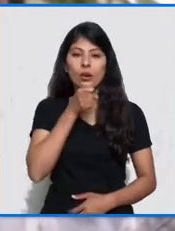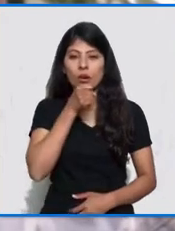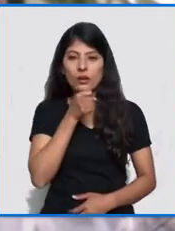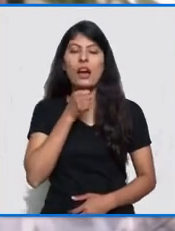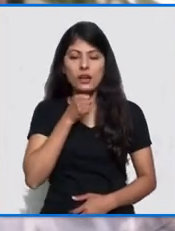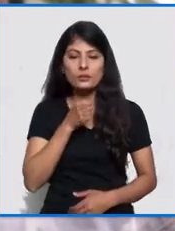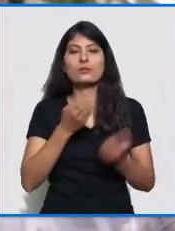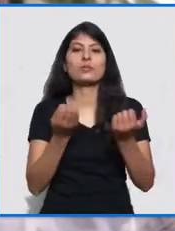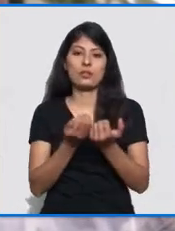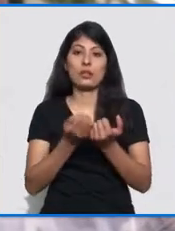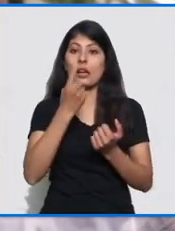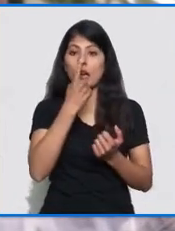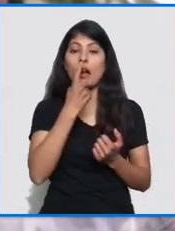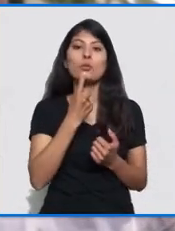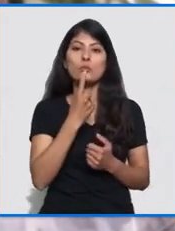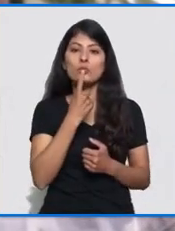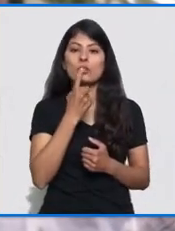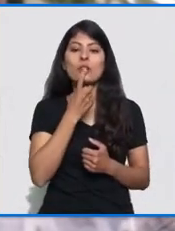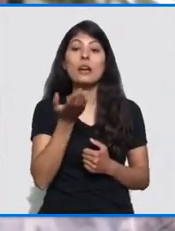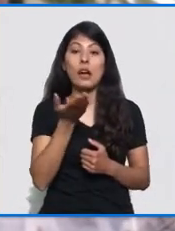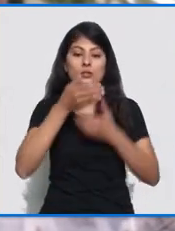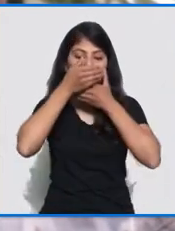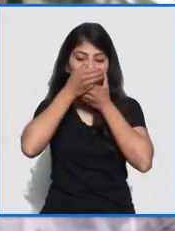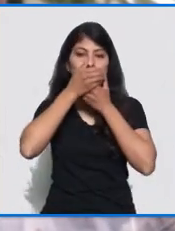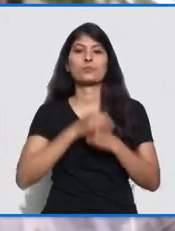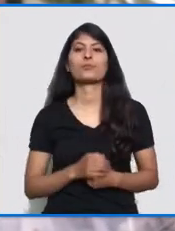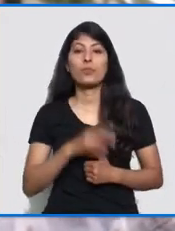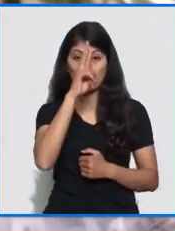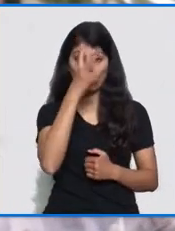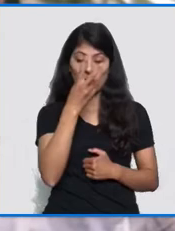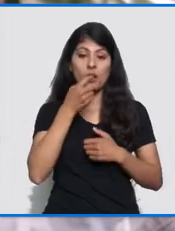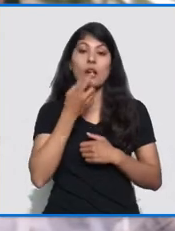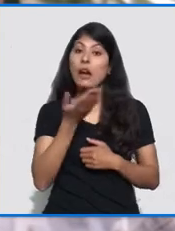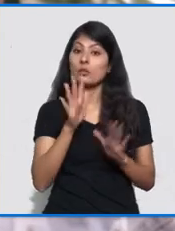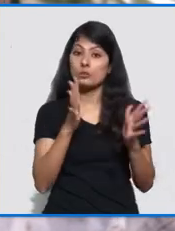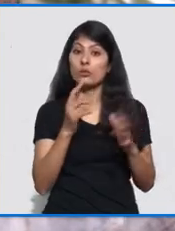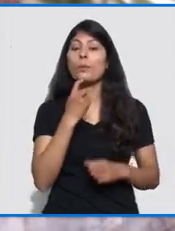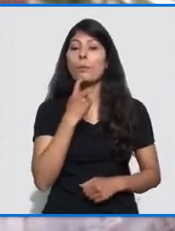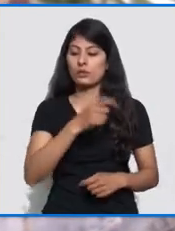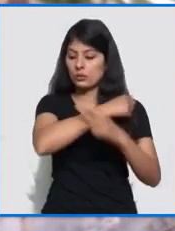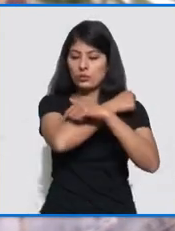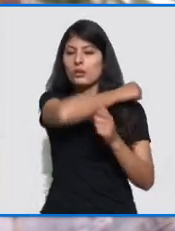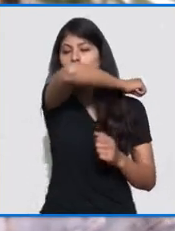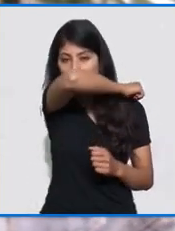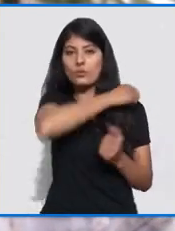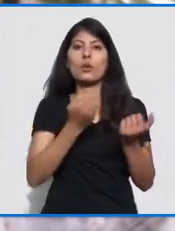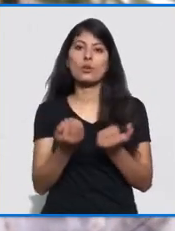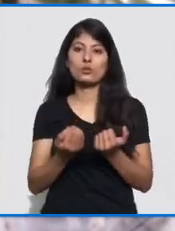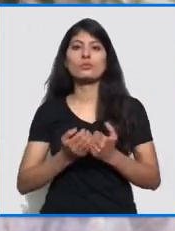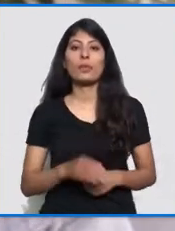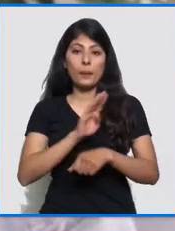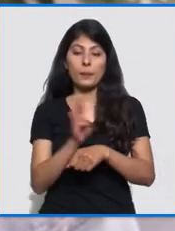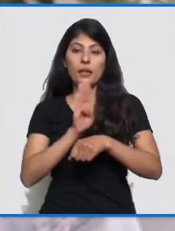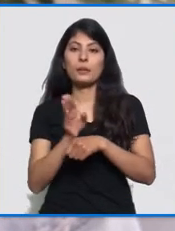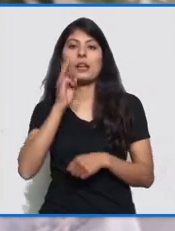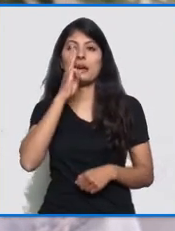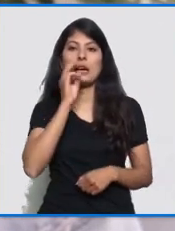खोग दा हाच्यो गर्दा टीशू पेपर ले नाख मुख छोपनी एरी टीशू पेपर छाहिना वाने एसरी कुना ले छोपन लपने सकिन छा